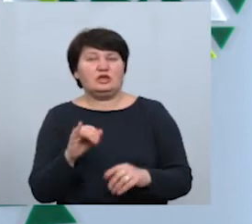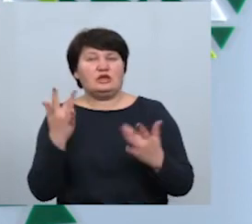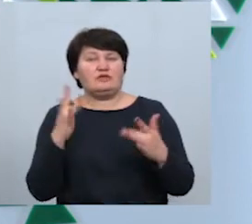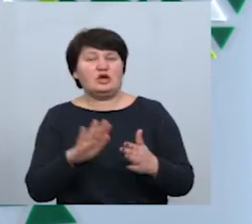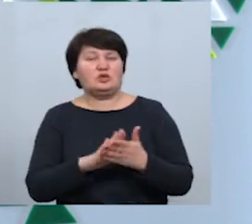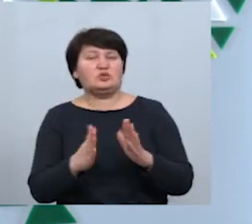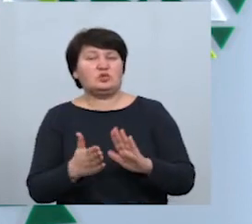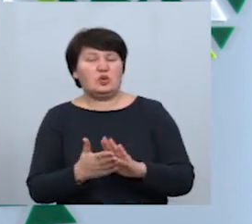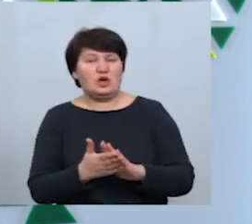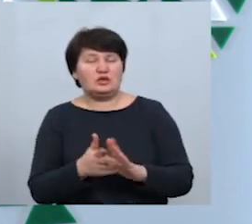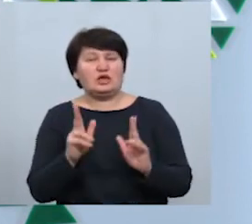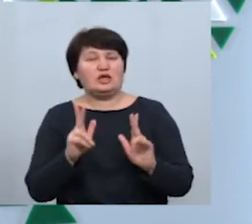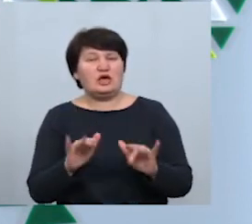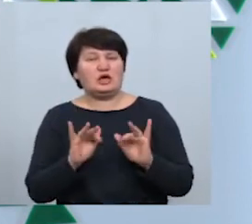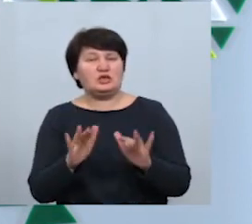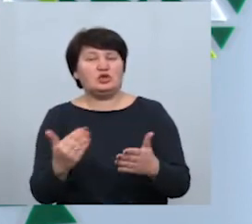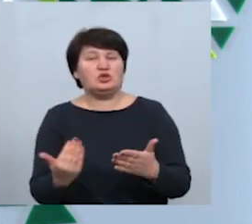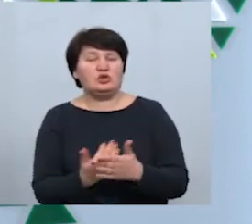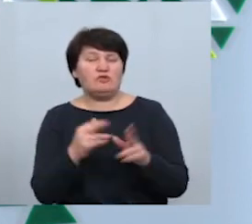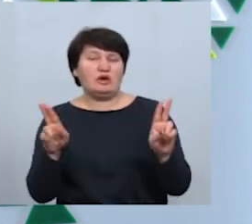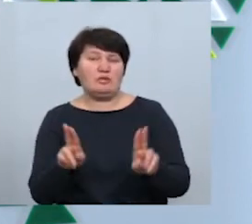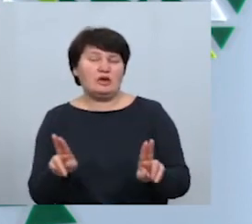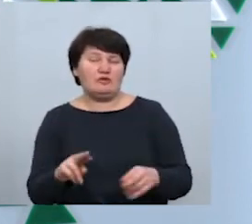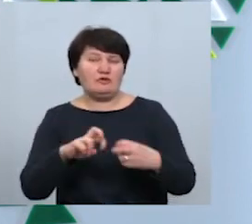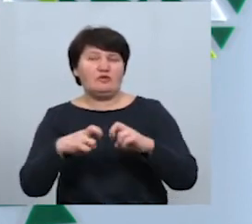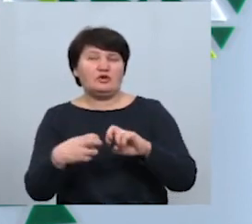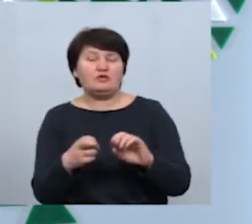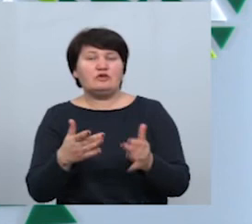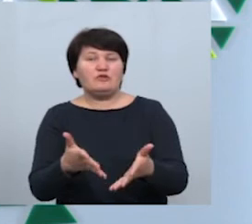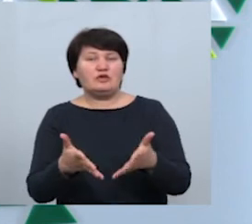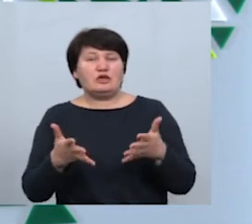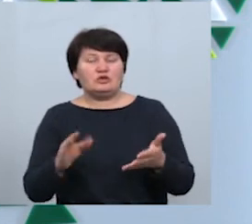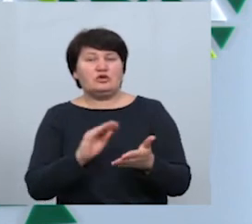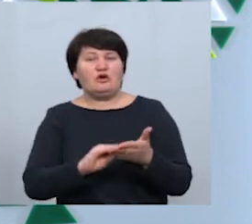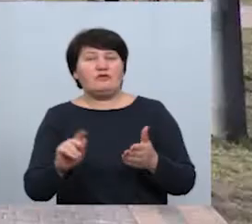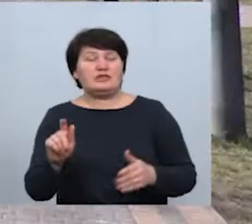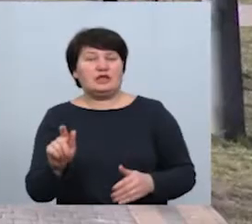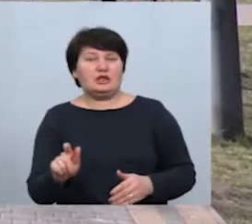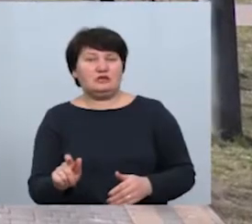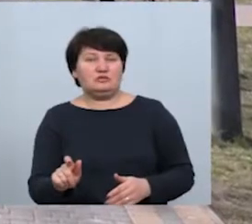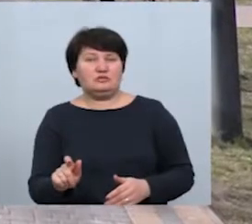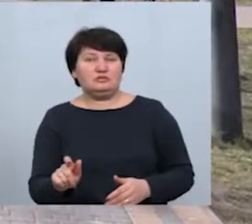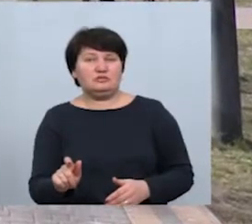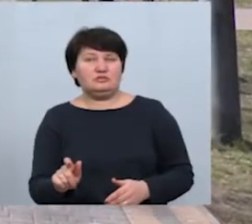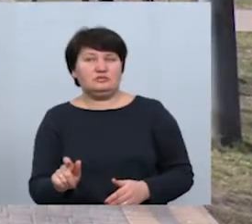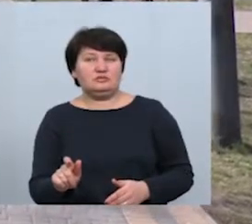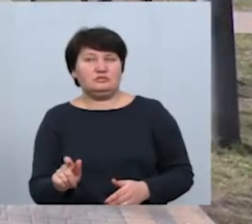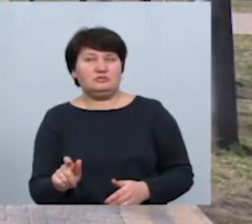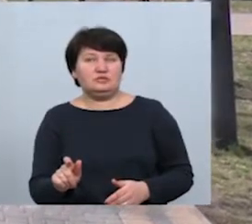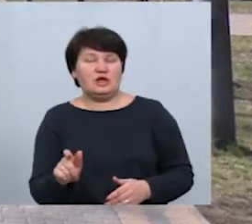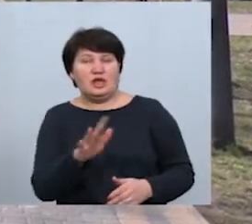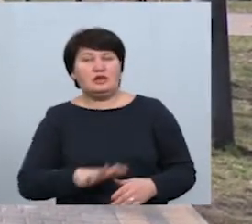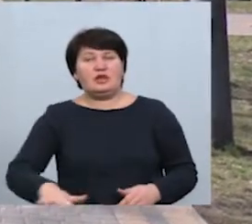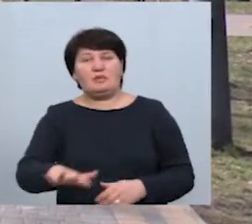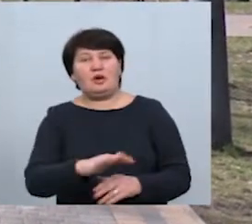ситуацій. Як діють нові обмеження у Івано-Франківську, з'ясовувала Оксана Василик. На дитячому майданчику в